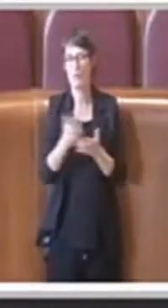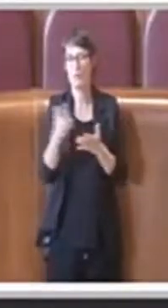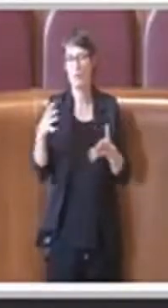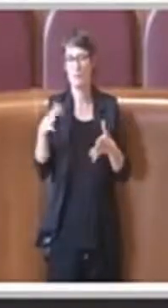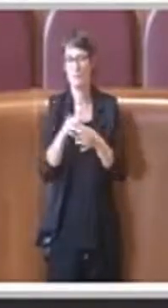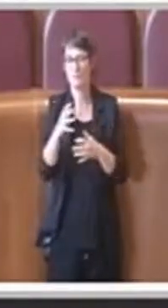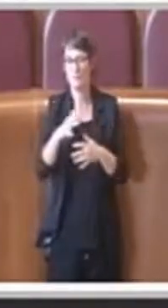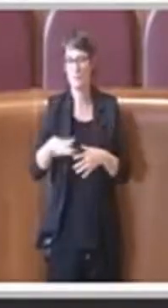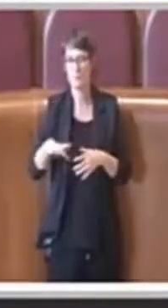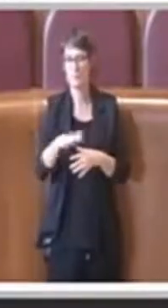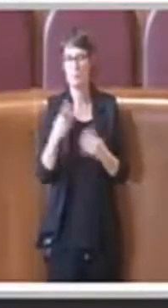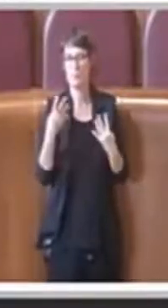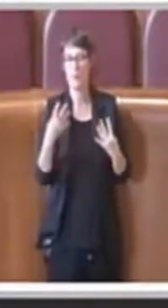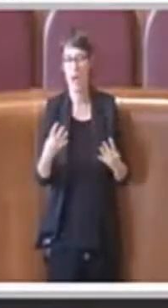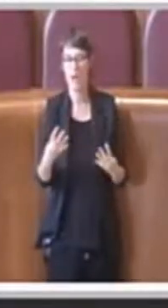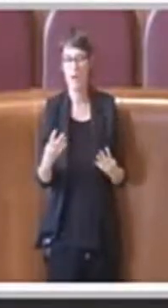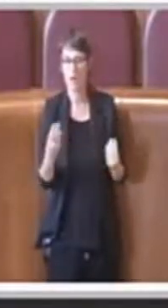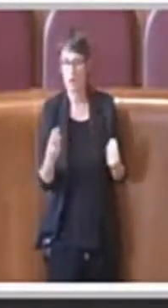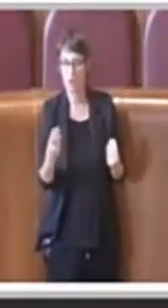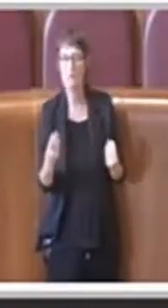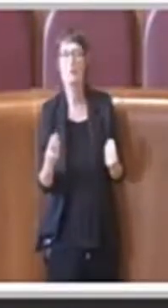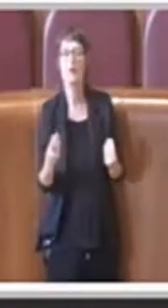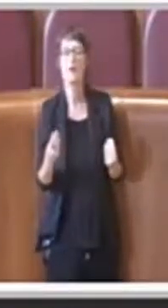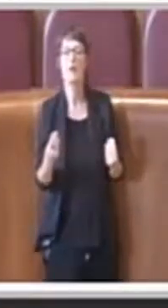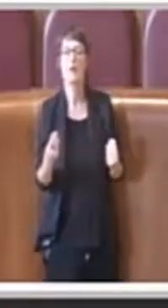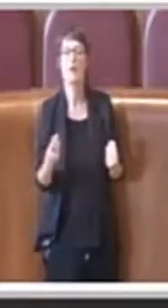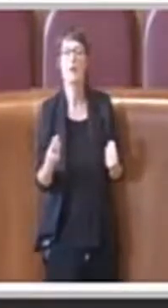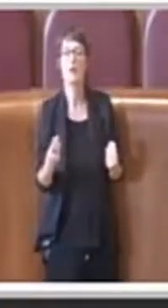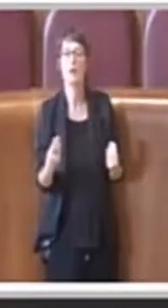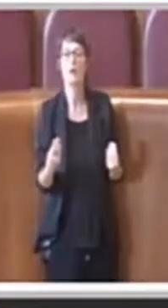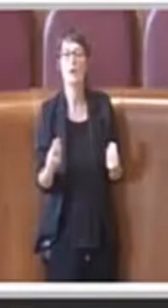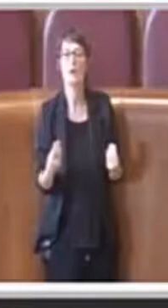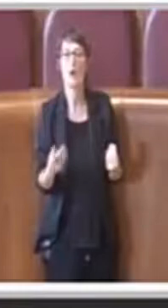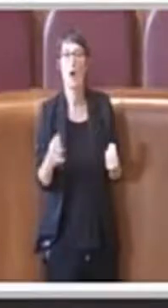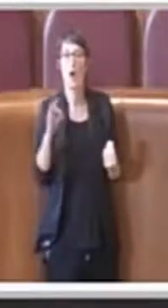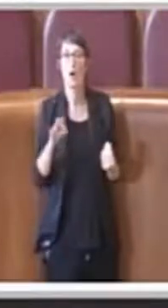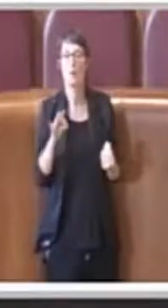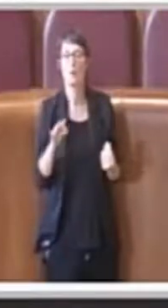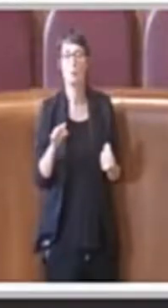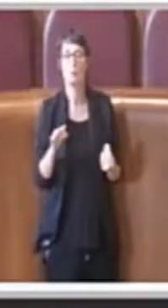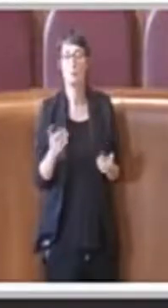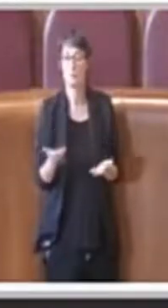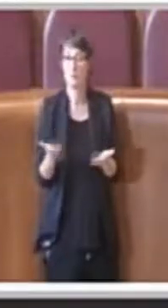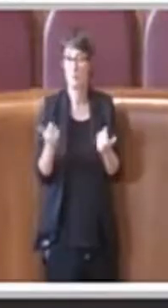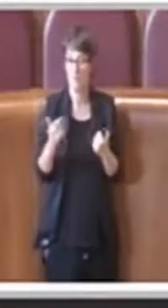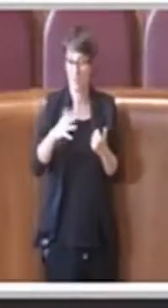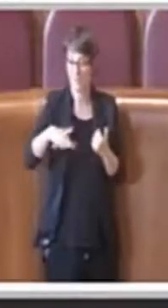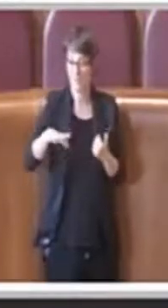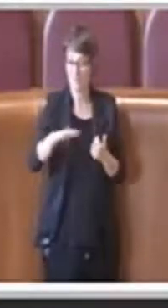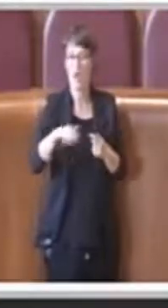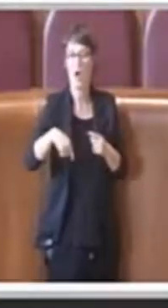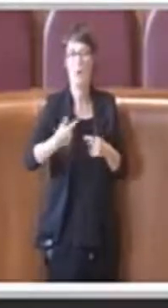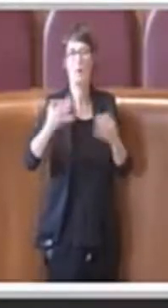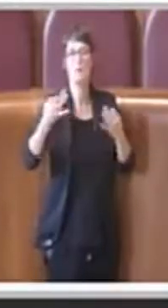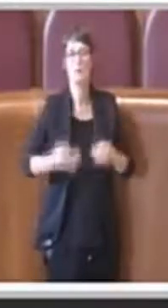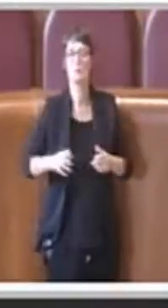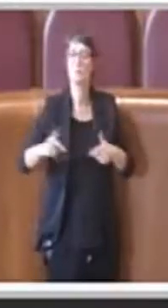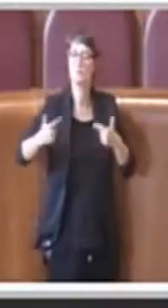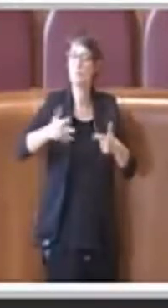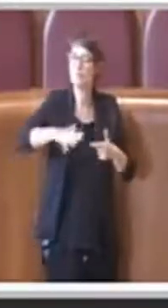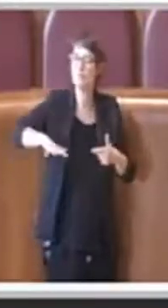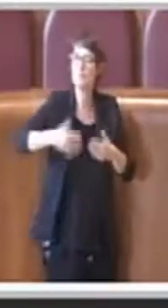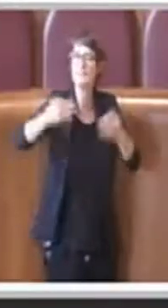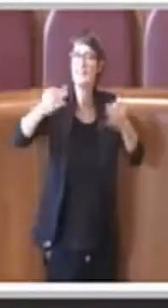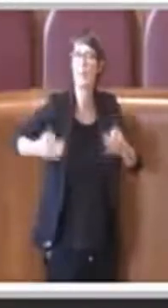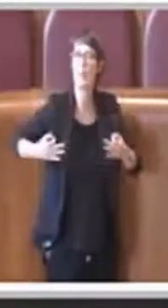ovvero la conseguente messa in sicurezza dello stesso e che necessiterà